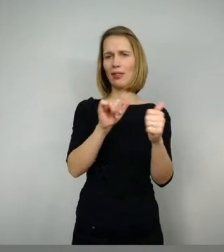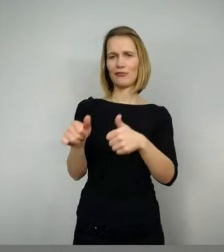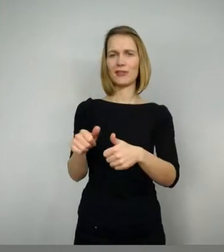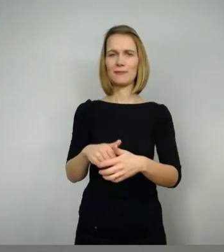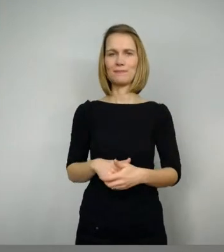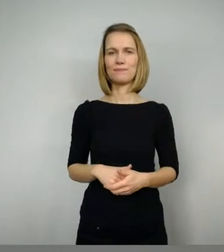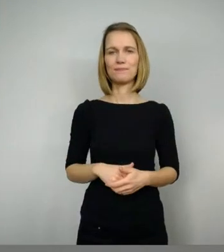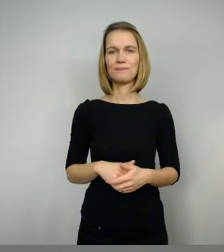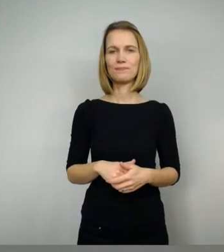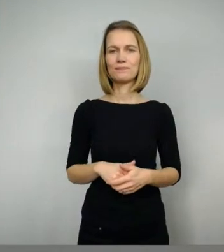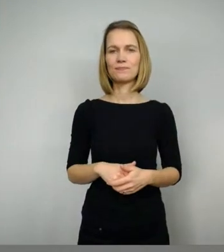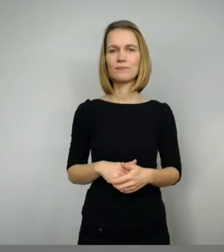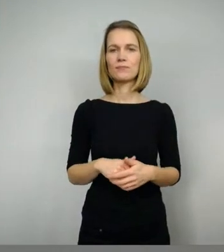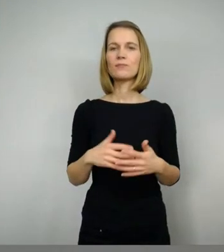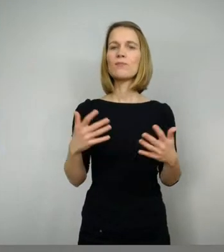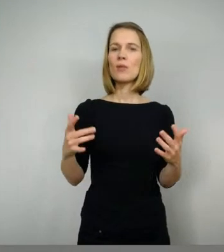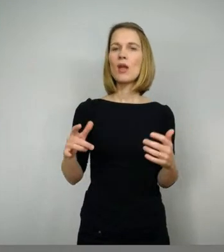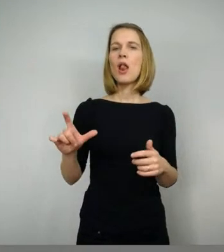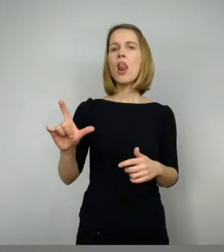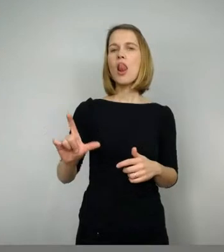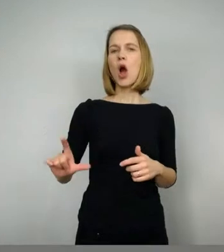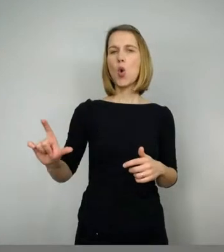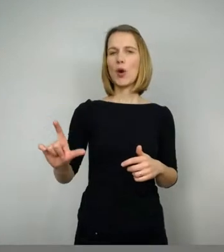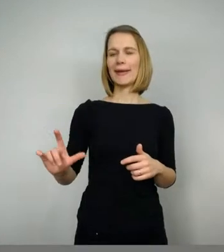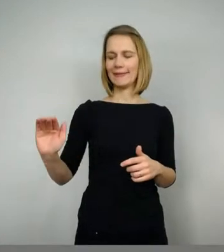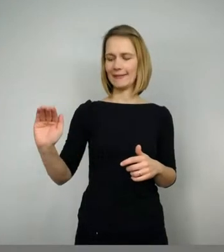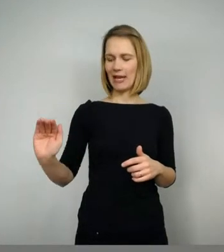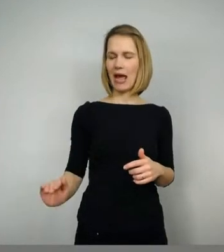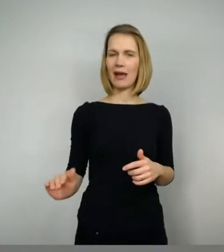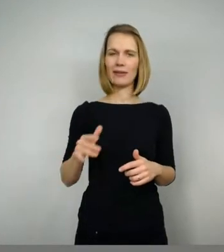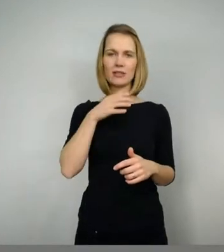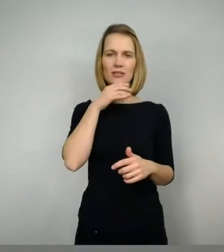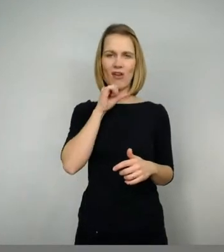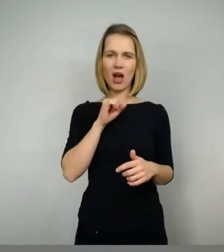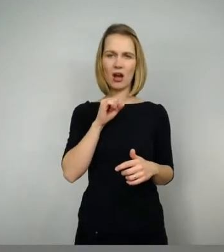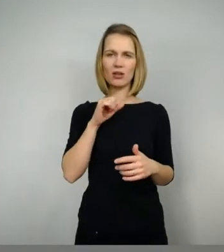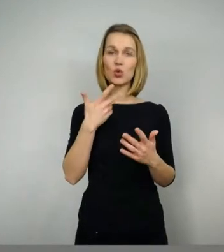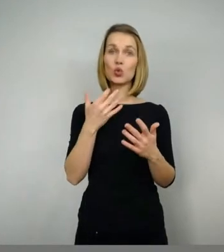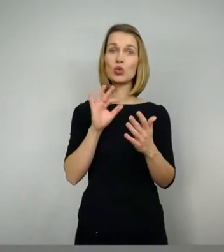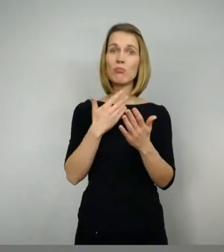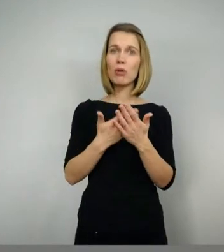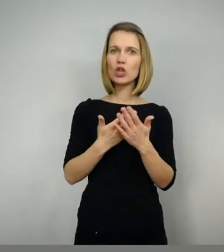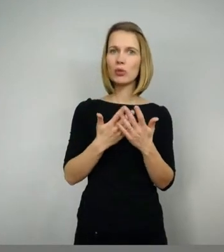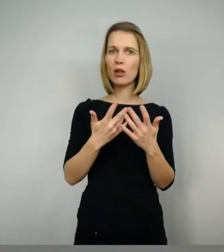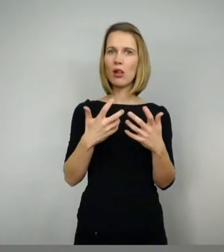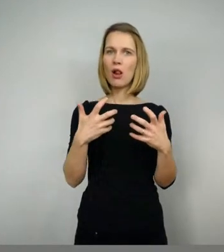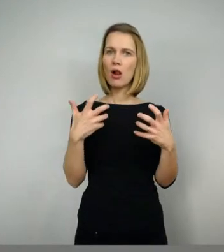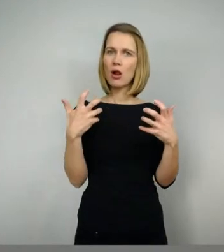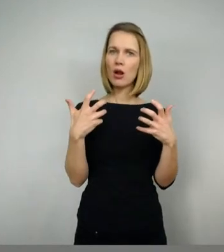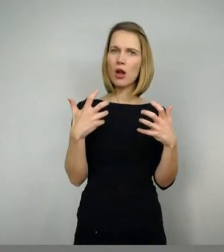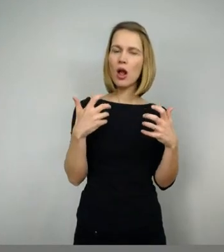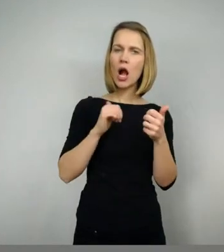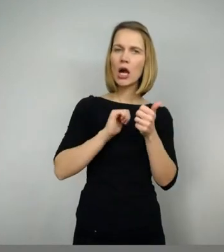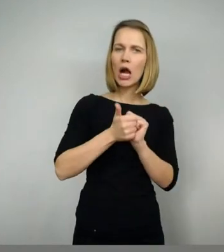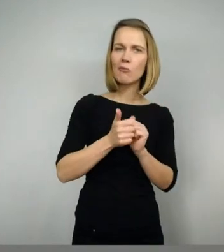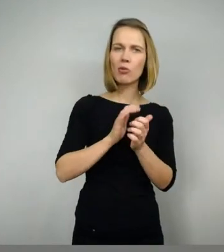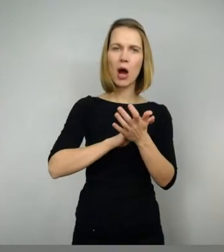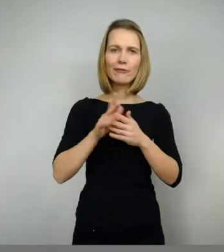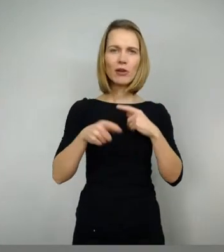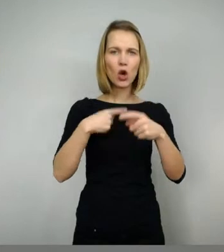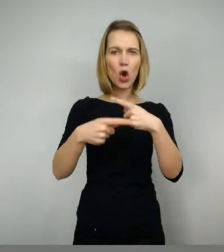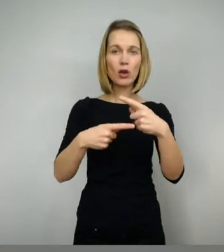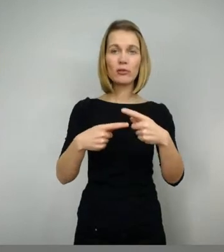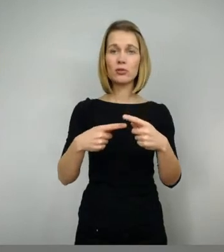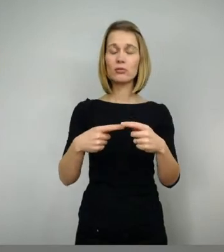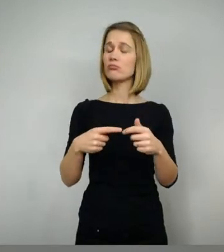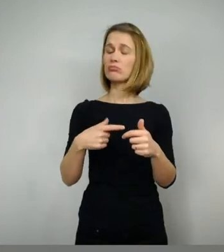denn Laurin ist ein ganz gutes Beispiel dafür, dass dieser Kampf nicht immer so reibungslos funktioniert. Laurin hat zum Beispiel auch eine Tarnkappe, er hat